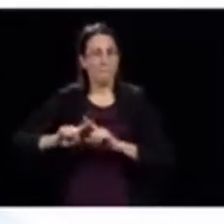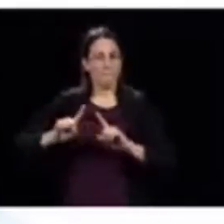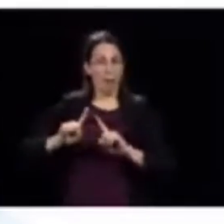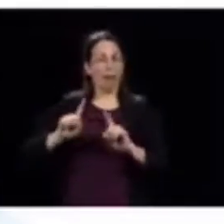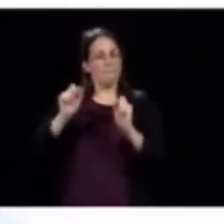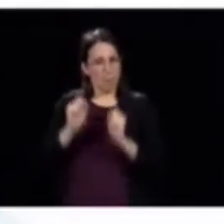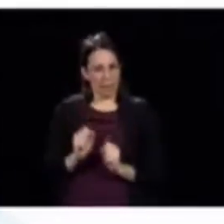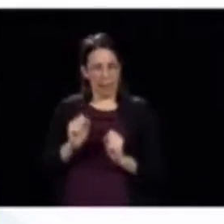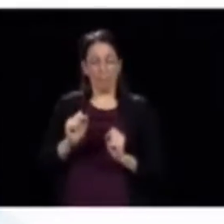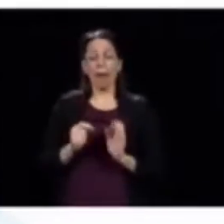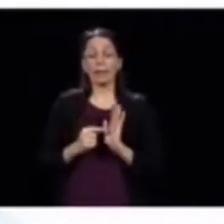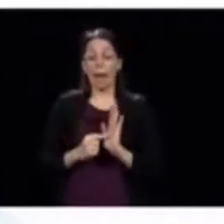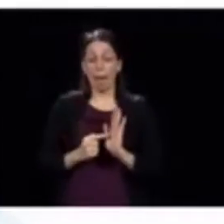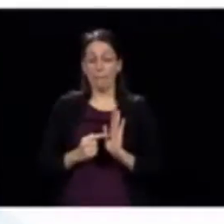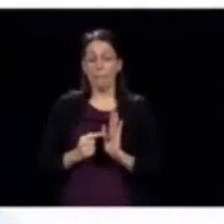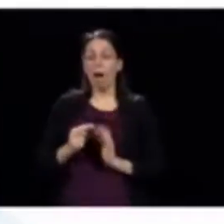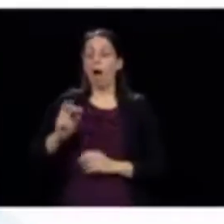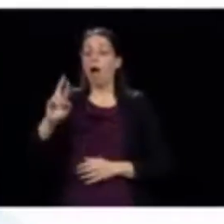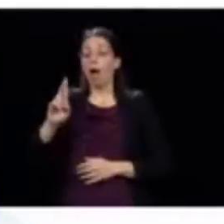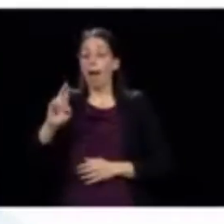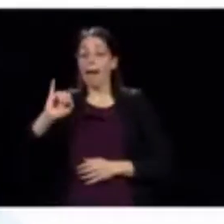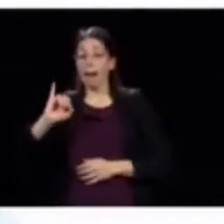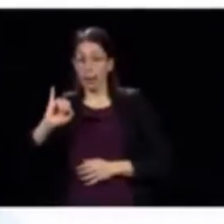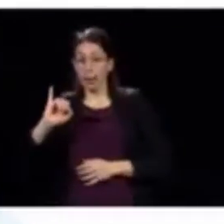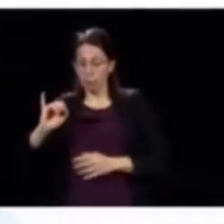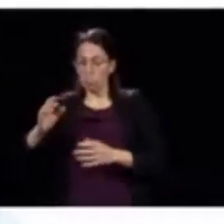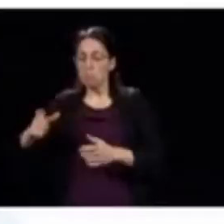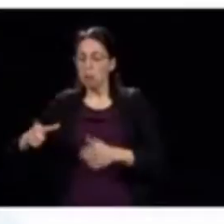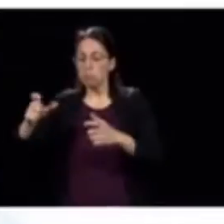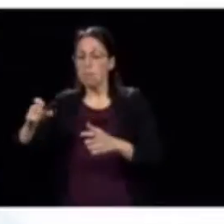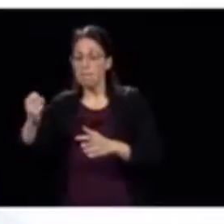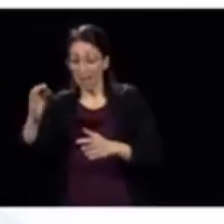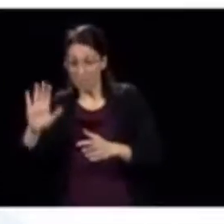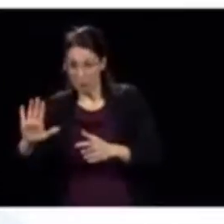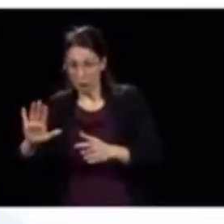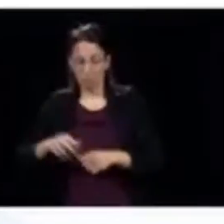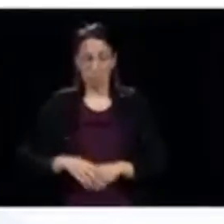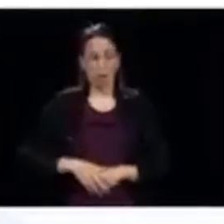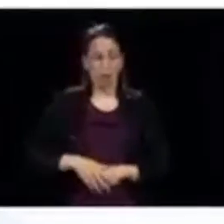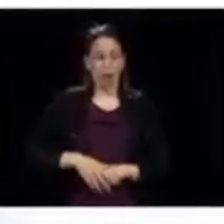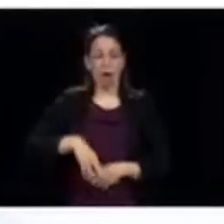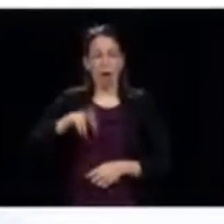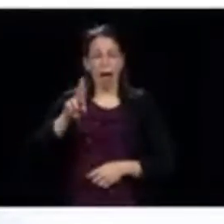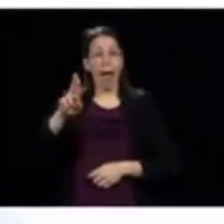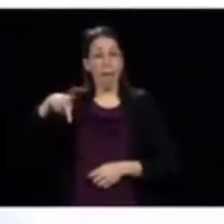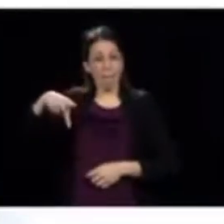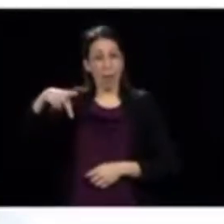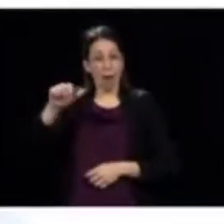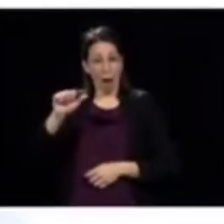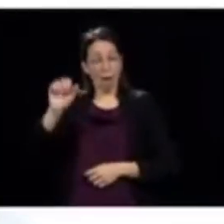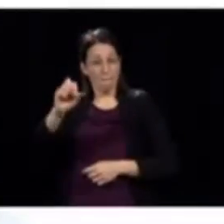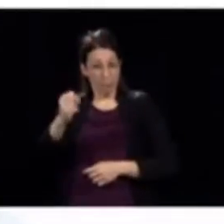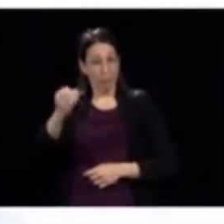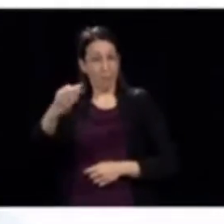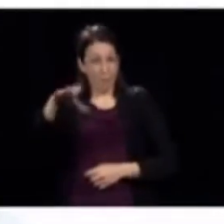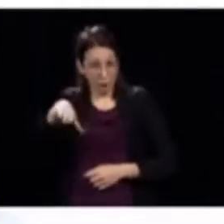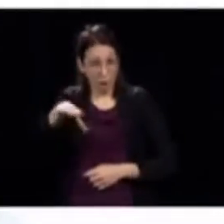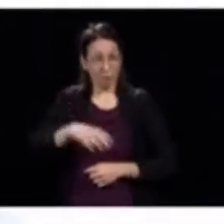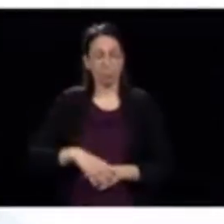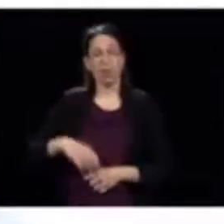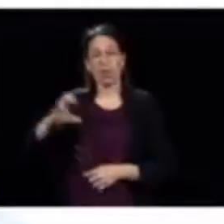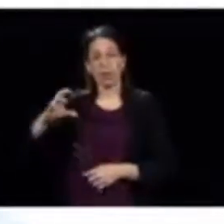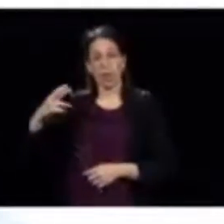entre, par exemple, une ressource intermédiaire privée, une RPA privée ou un CHSLD